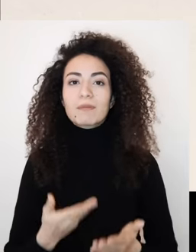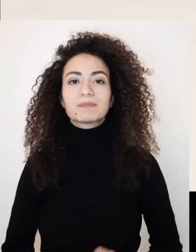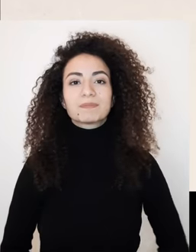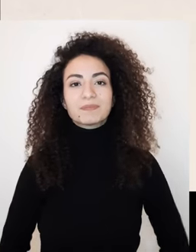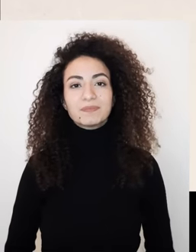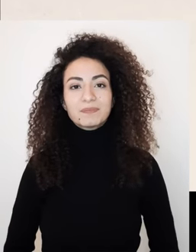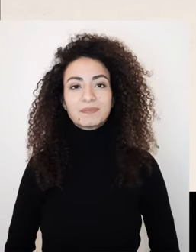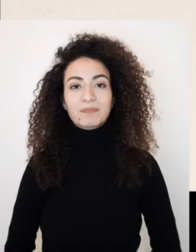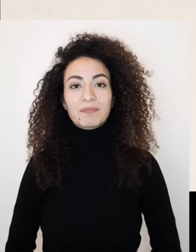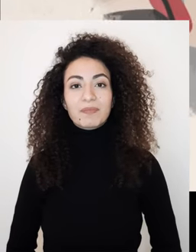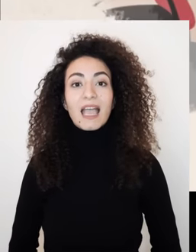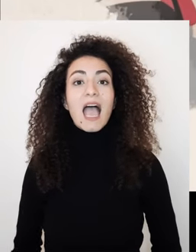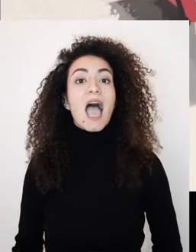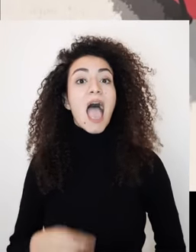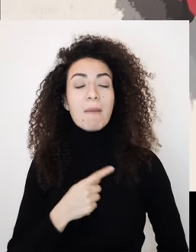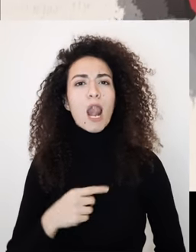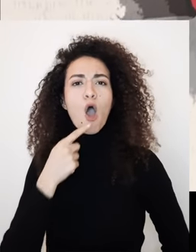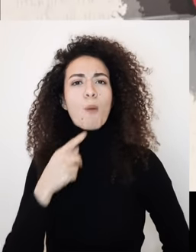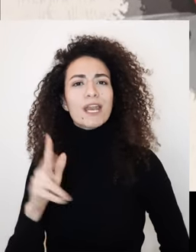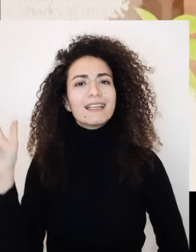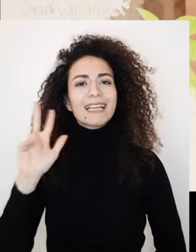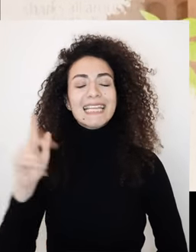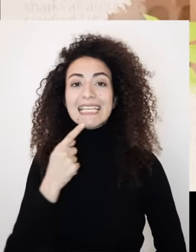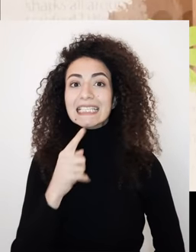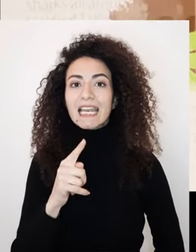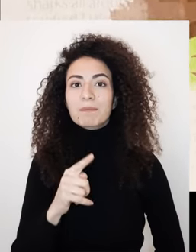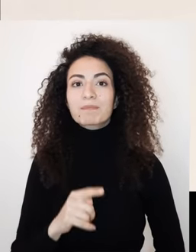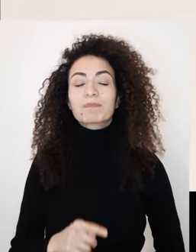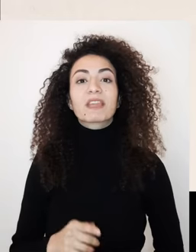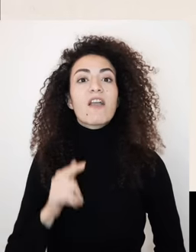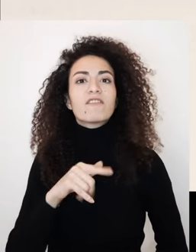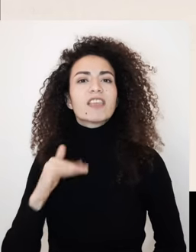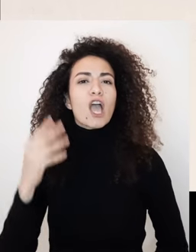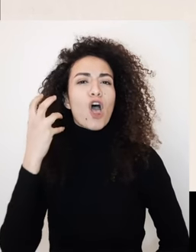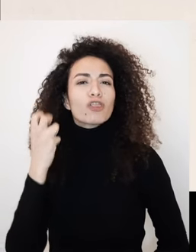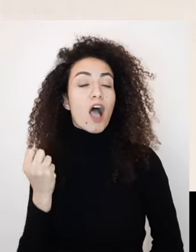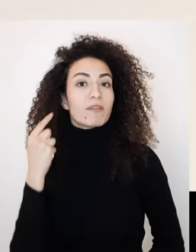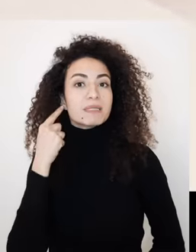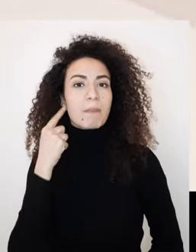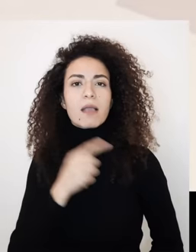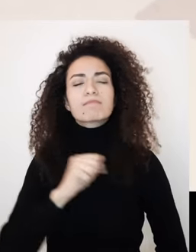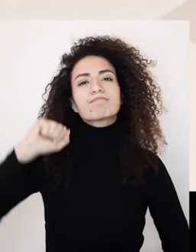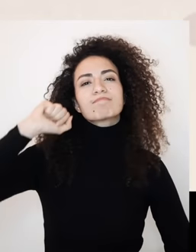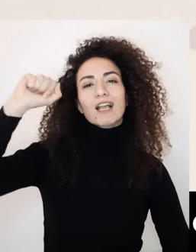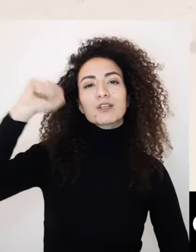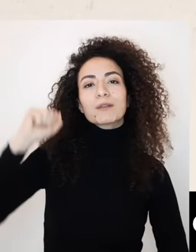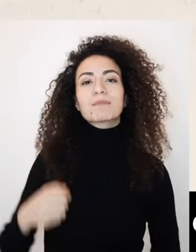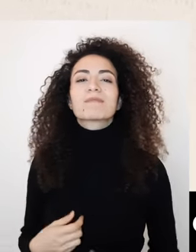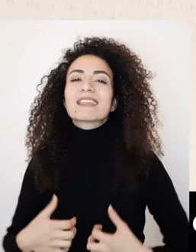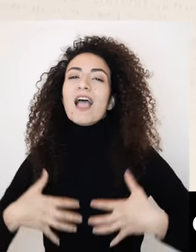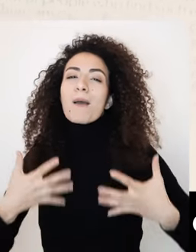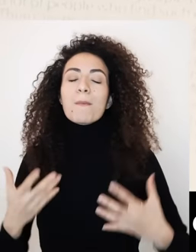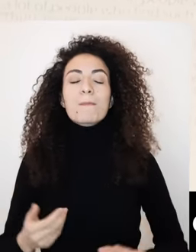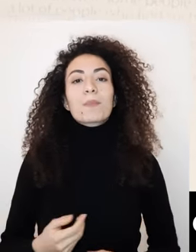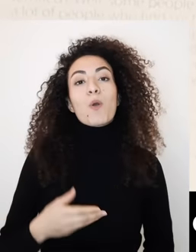ياريت بترجع لأيام الحلوة أمل 30 سنة من تونس عندها ضعف بالسمع ناشطة اجتماعية مرحة